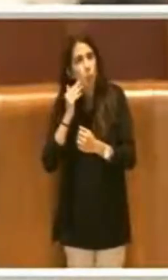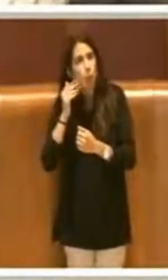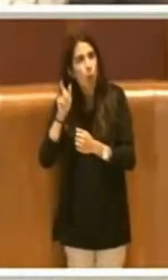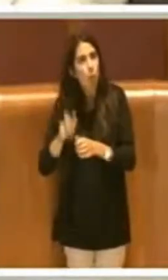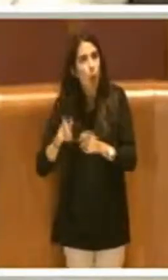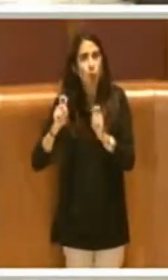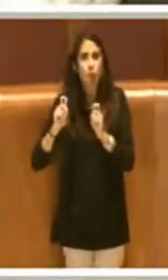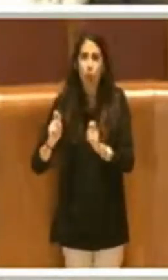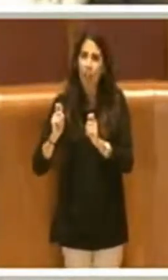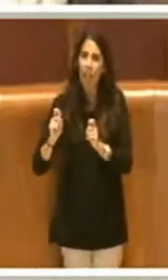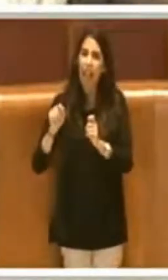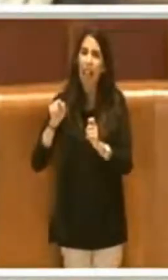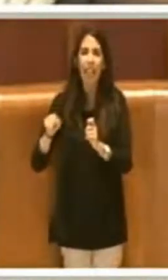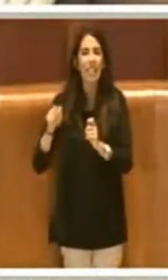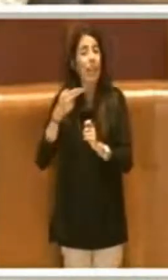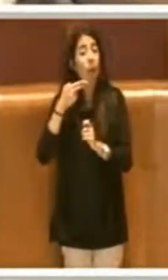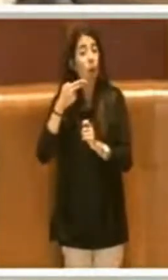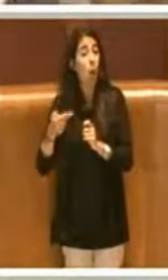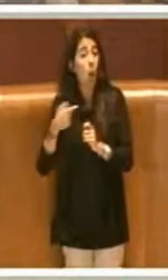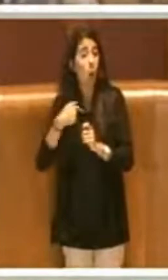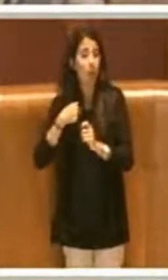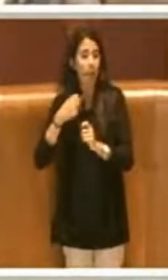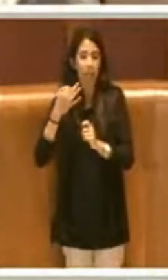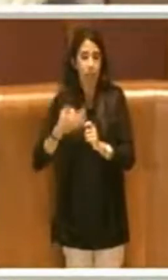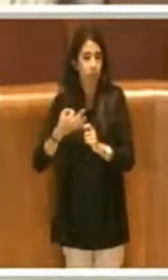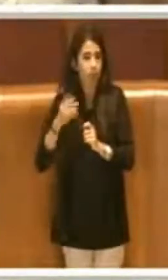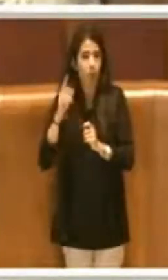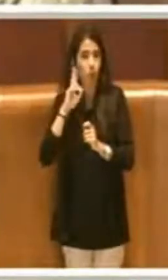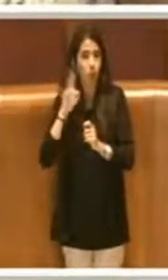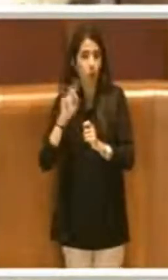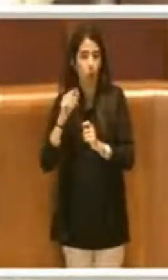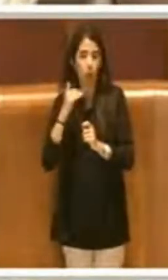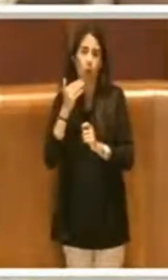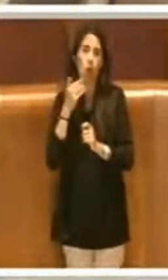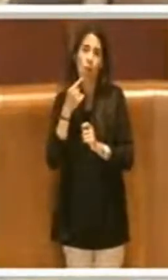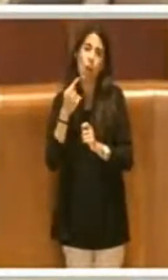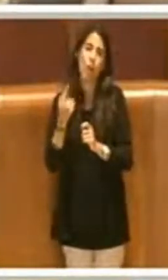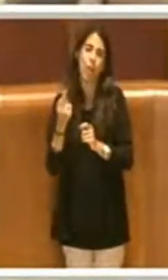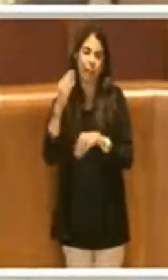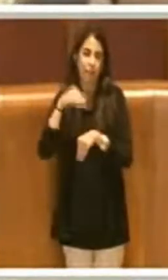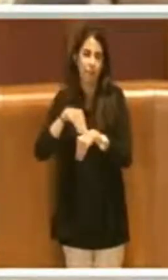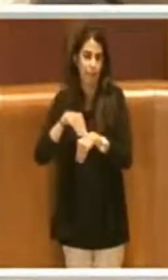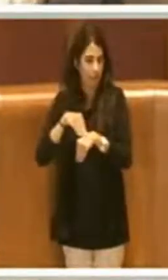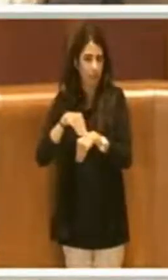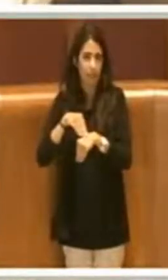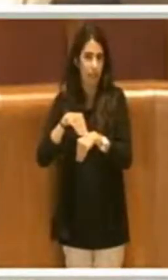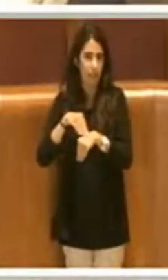il nome, quindi voglio evitare di fare gaff perché è una